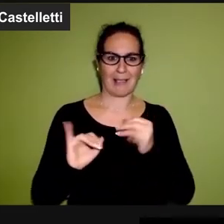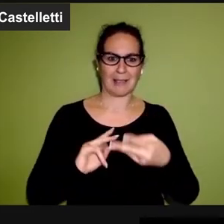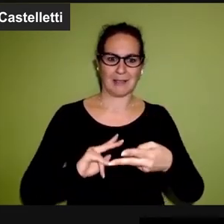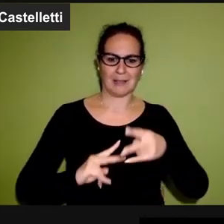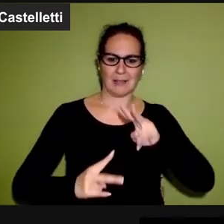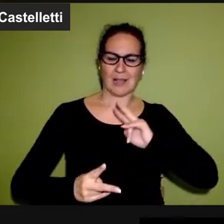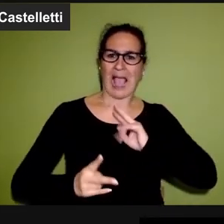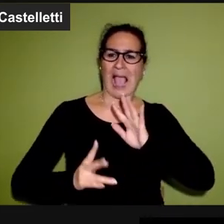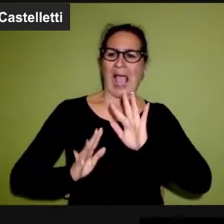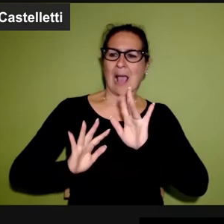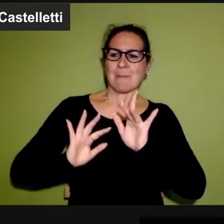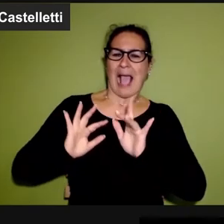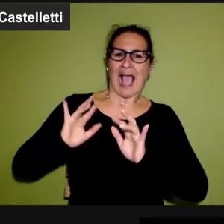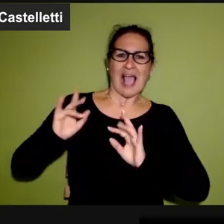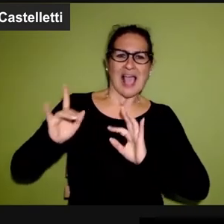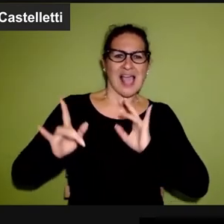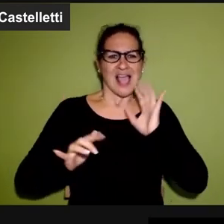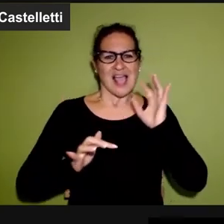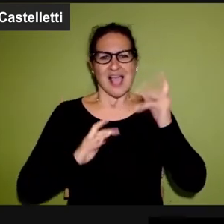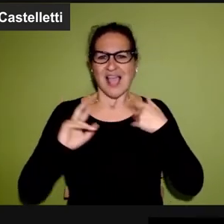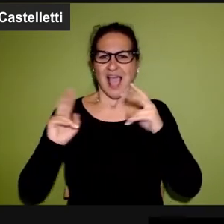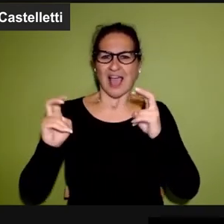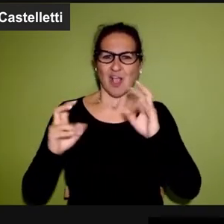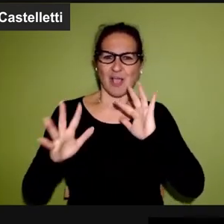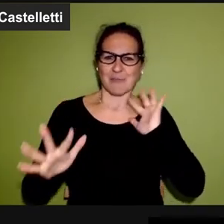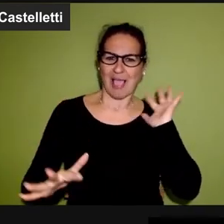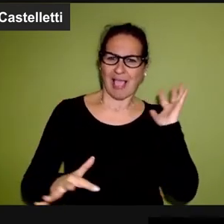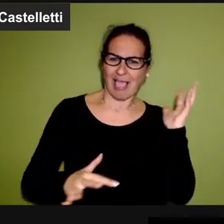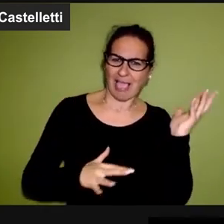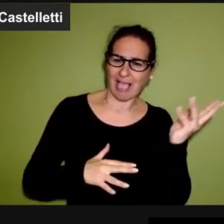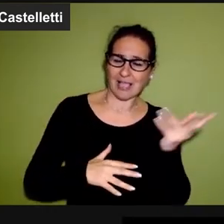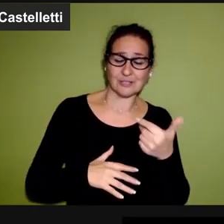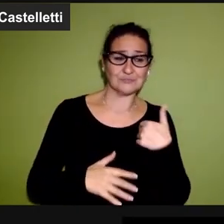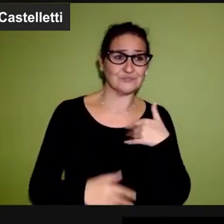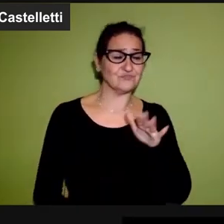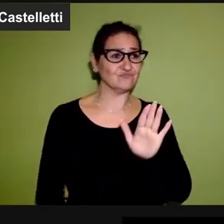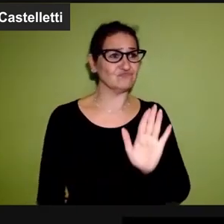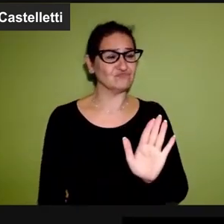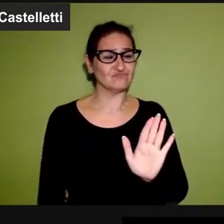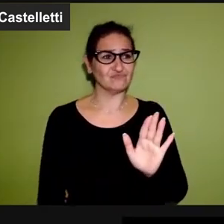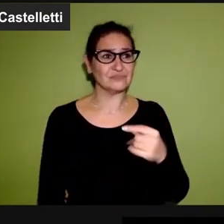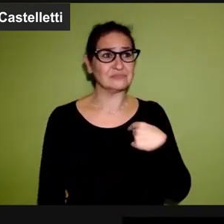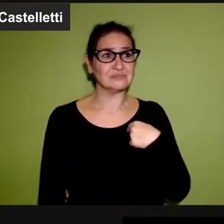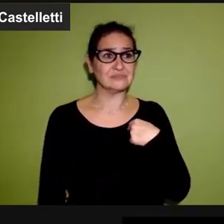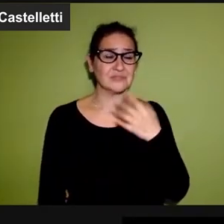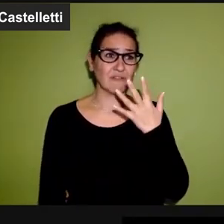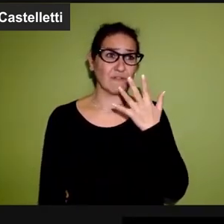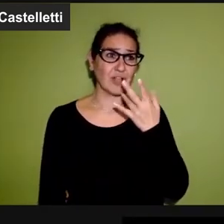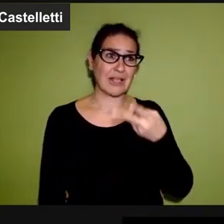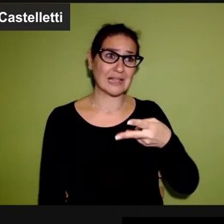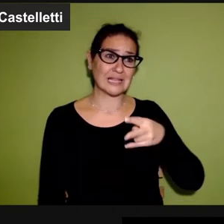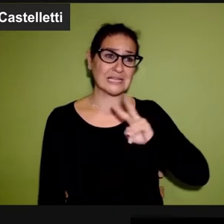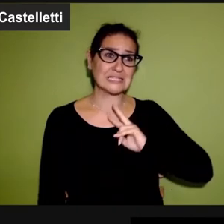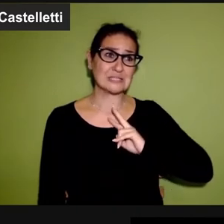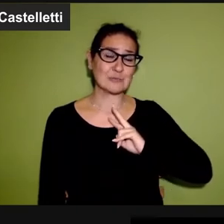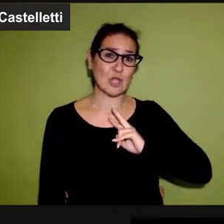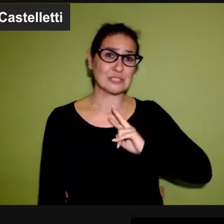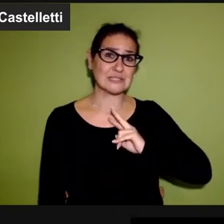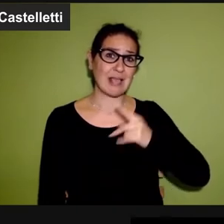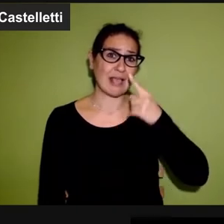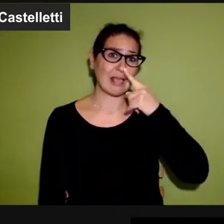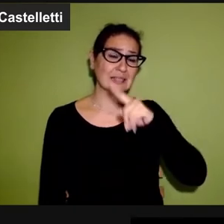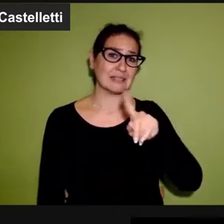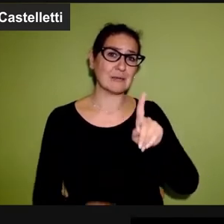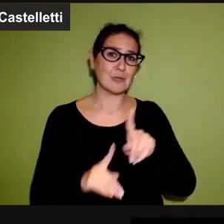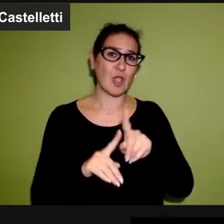risposte che aggiravano il problema, parlavano d'altro. Allora a questo punto io dicevo Eminenza io però vorrei